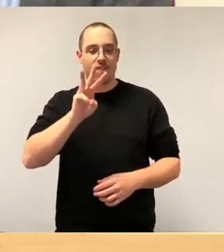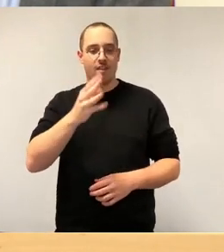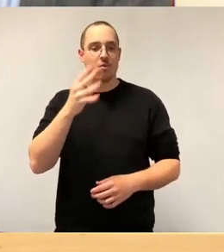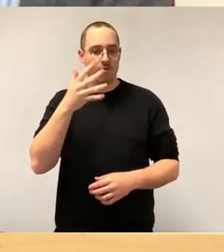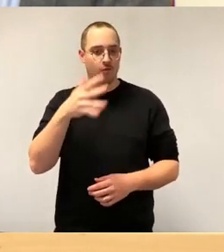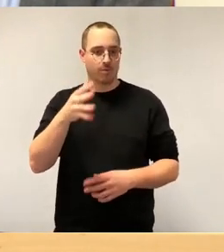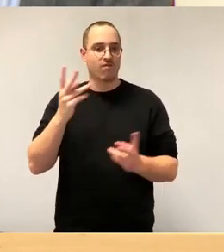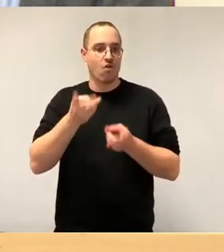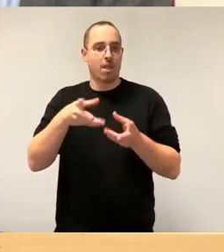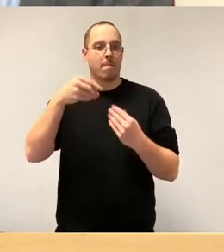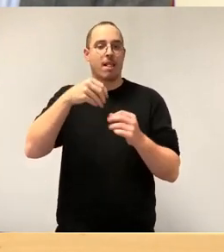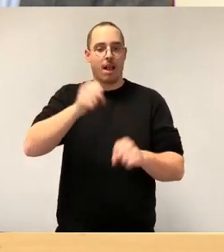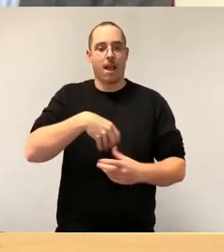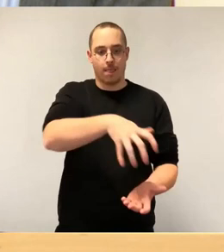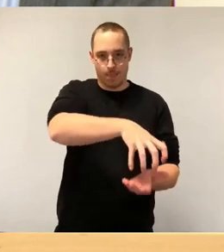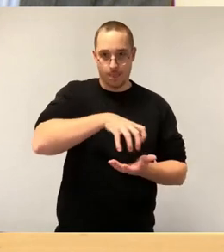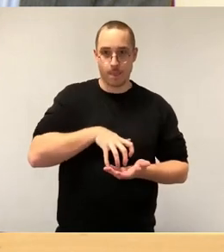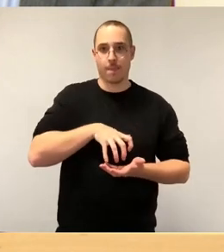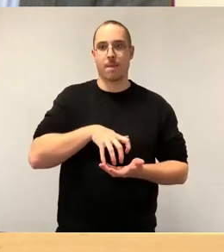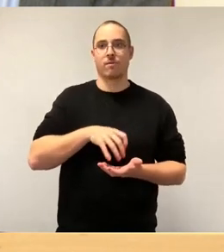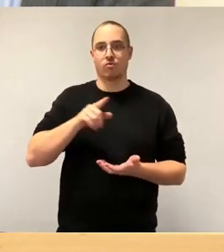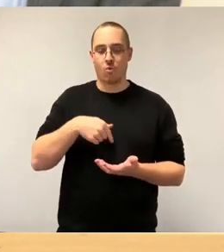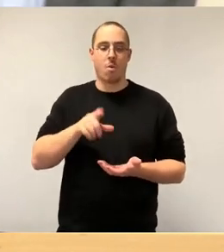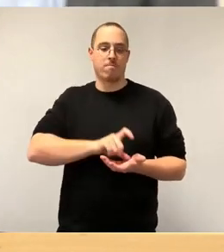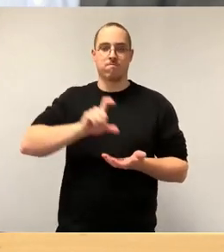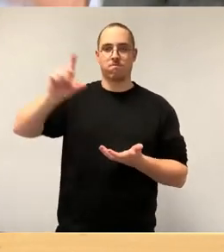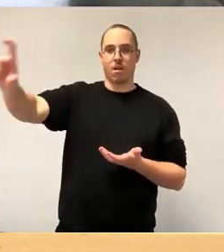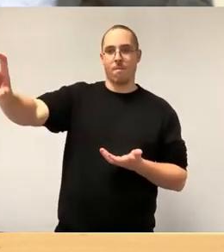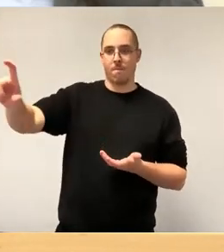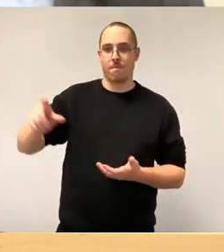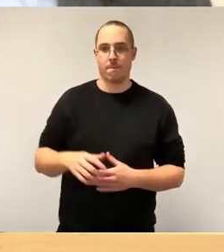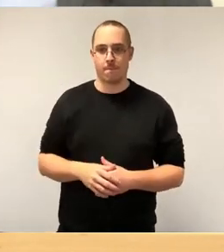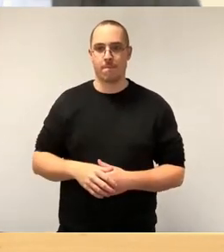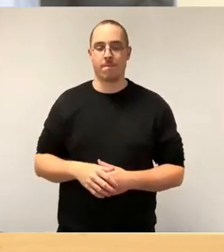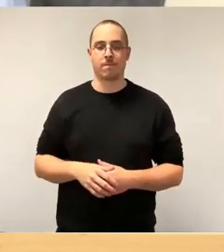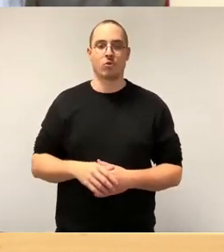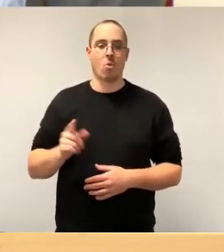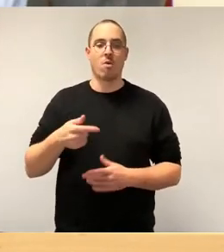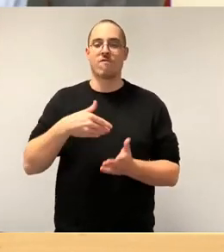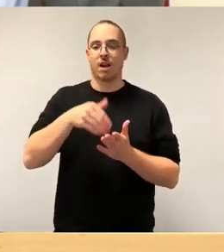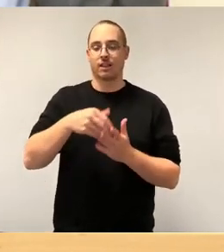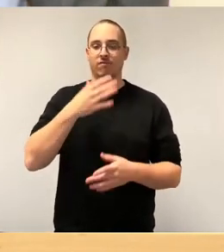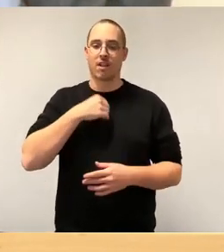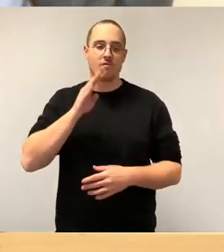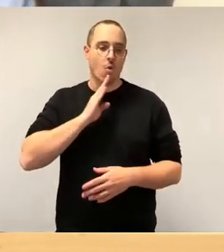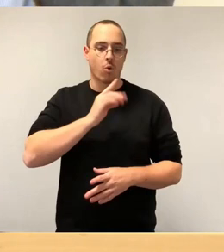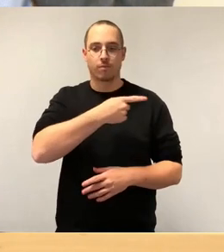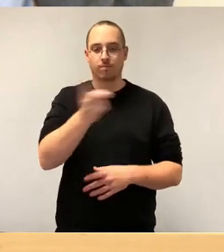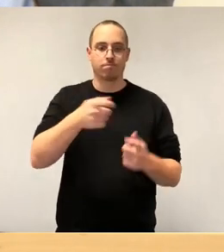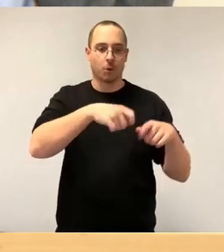letztmalig, dann auch für die Finanzierung einzusetzen und weitere Wohneinheiten entstehen zu lassen. Es ist